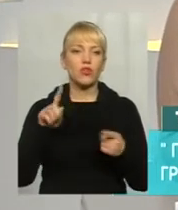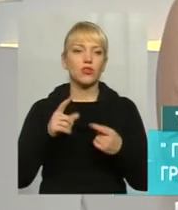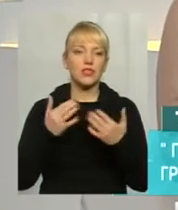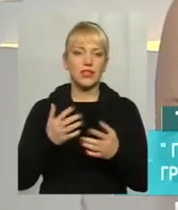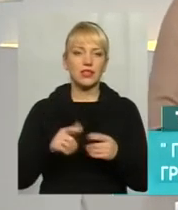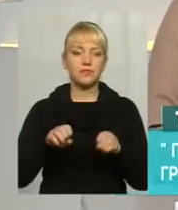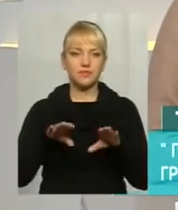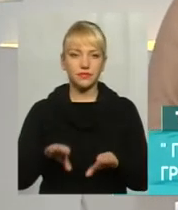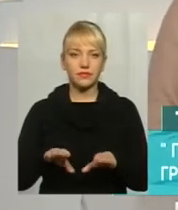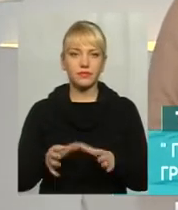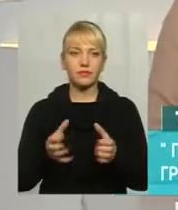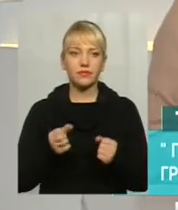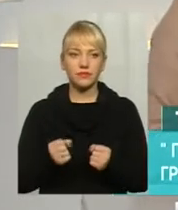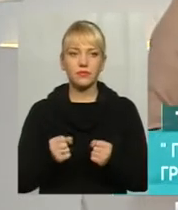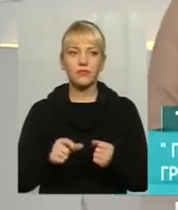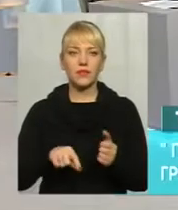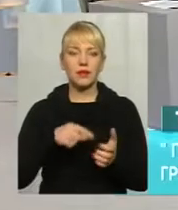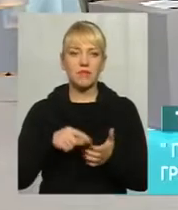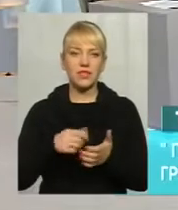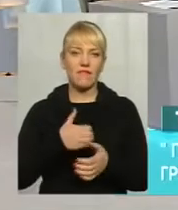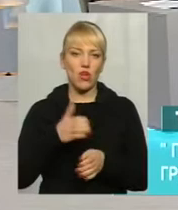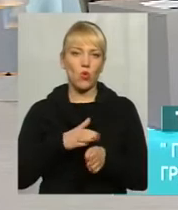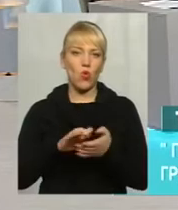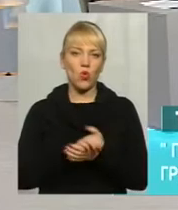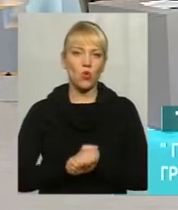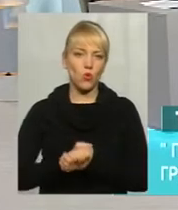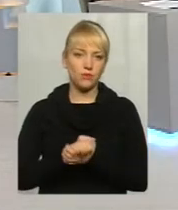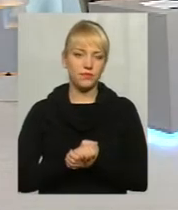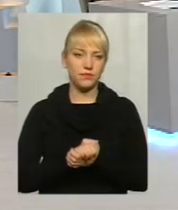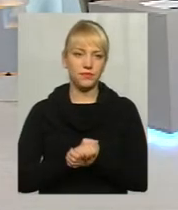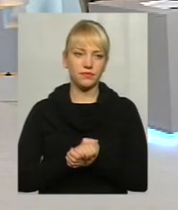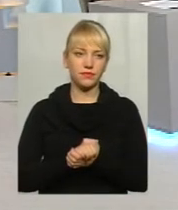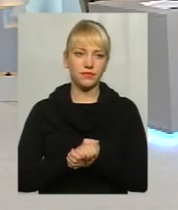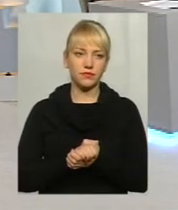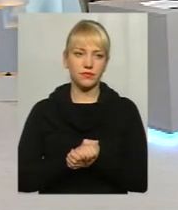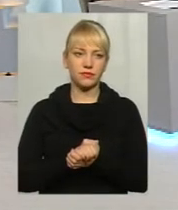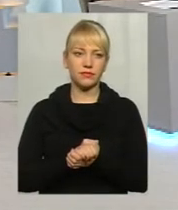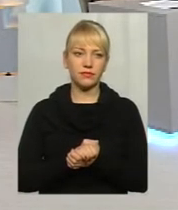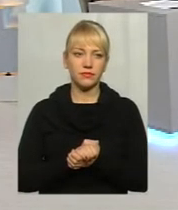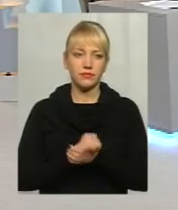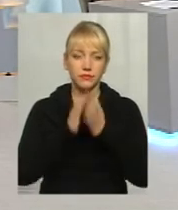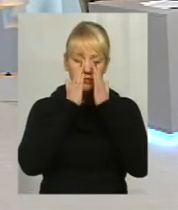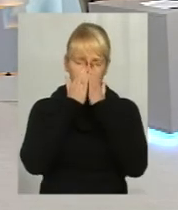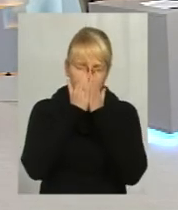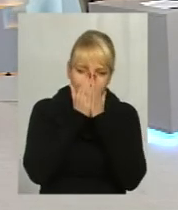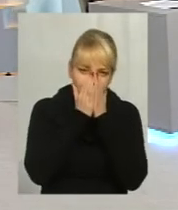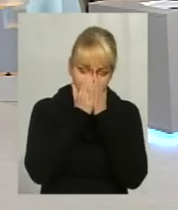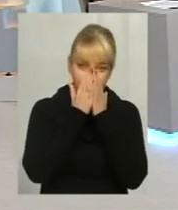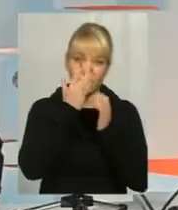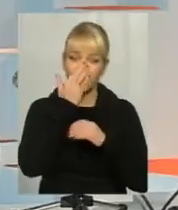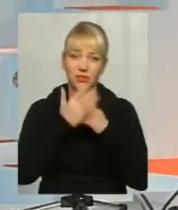приймає все ж таки міськвиконком. І від вас залежить, чи піднімуть, ні проїзд. На сьогоднішній день